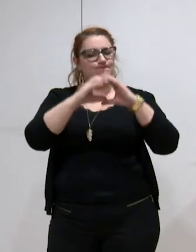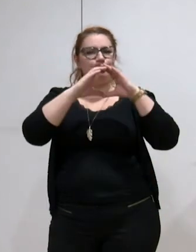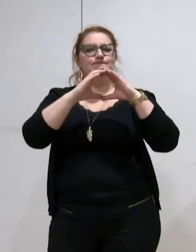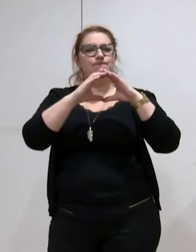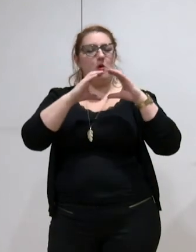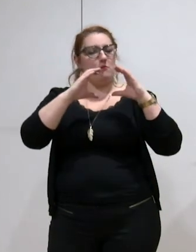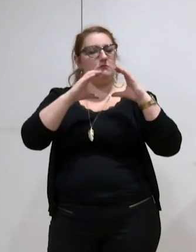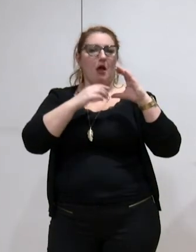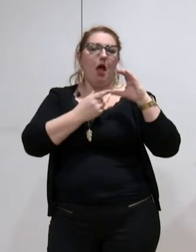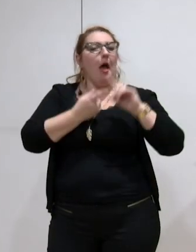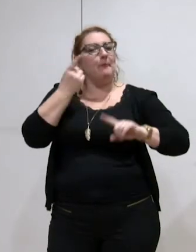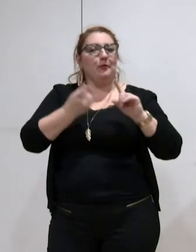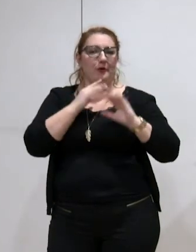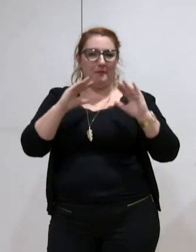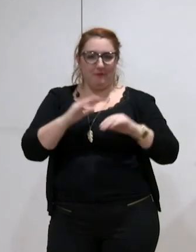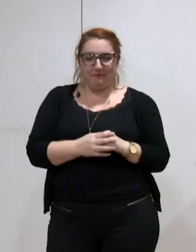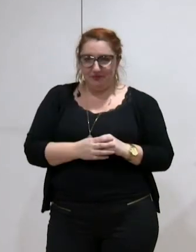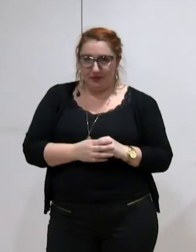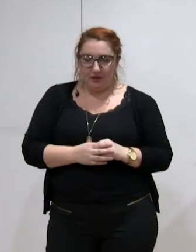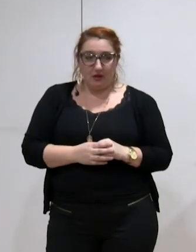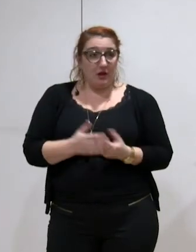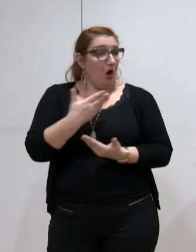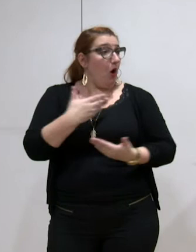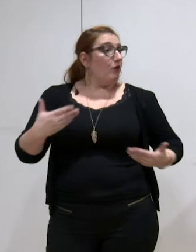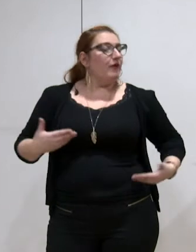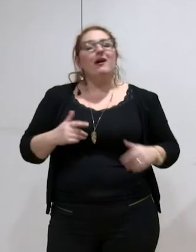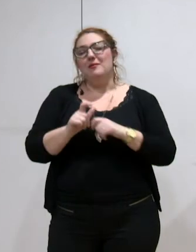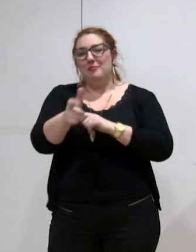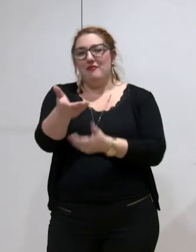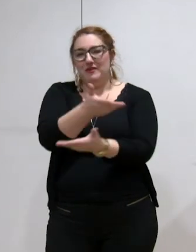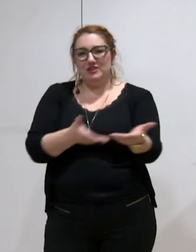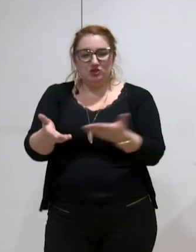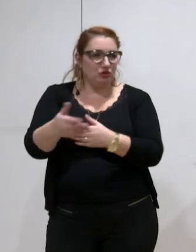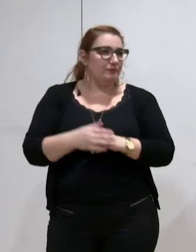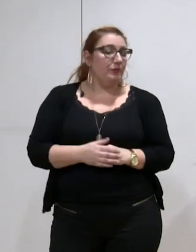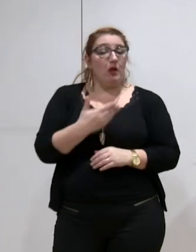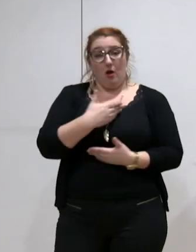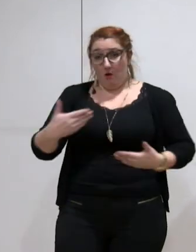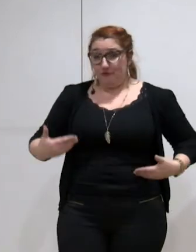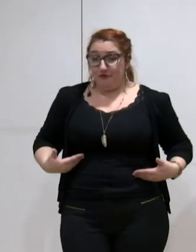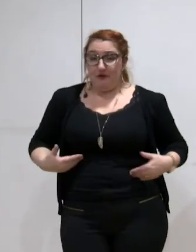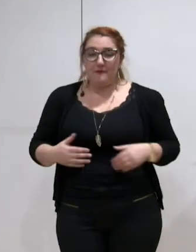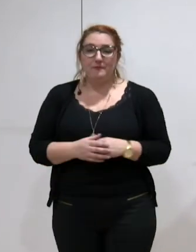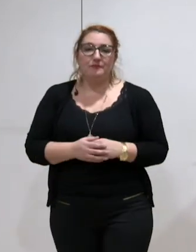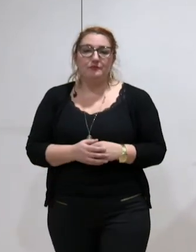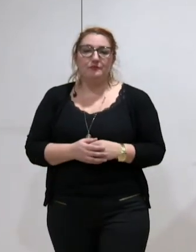Enfin, je terminerai par là avant qu'on passe à nos échanges, il y a eu la création d'un mécanisme